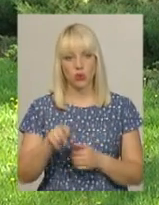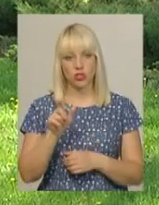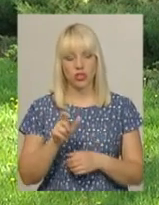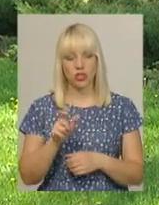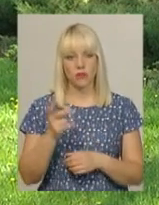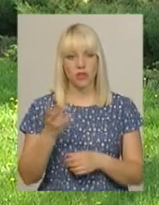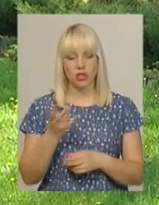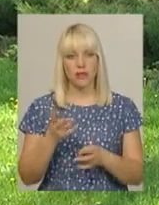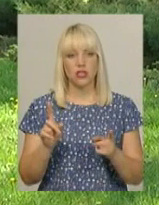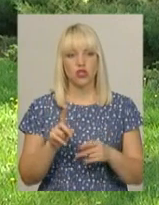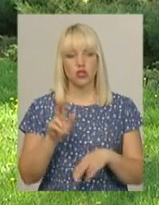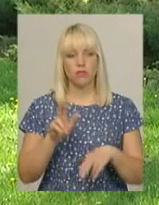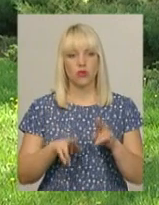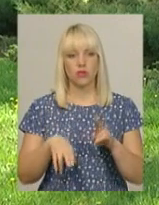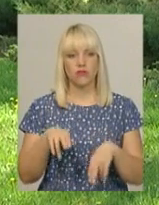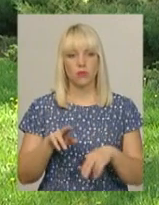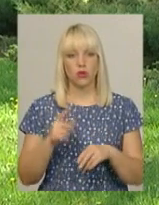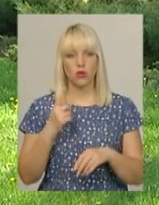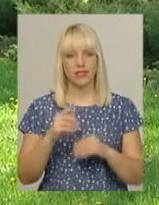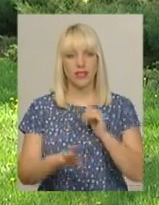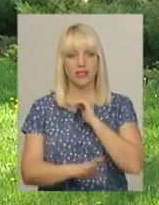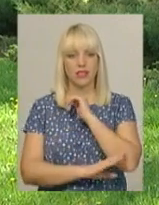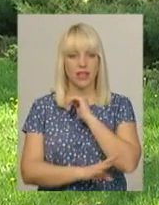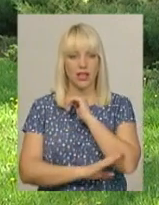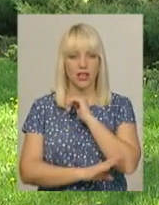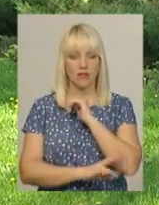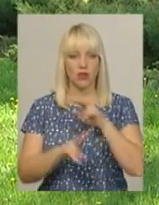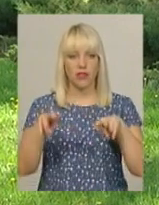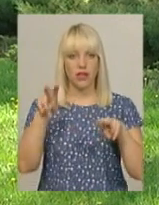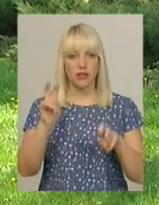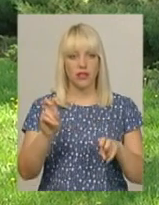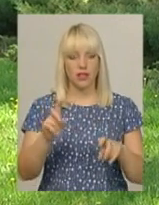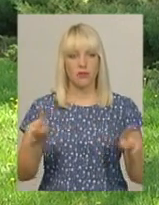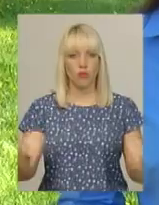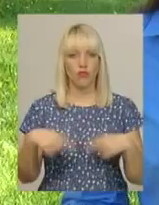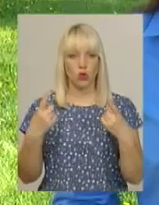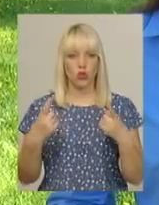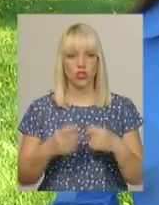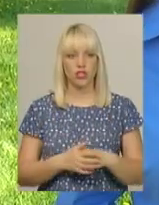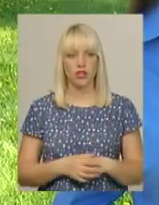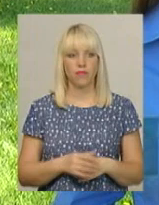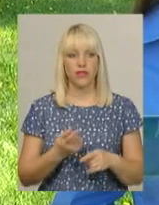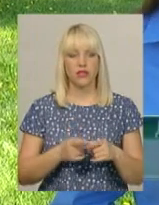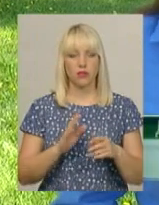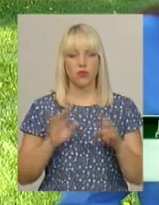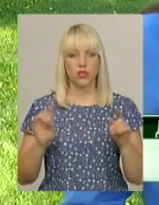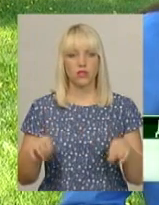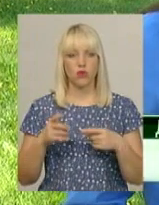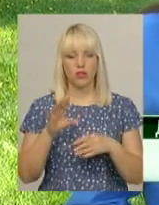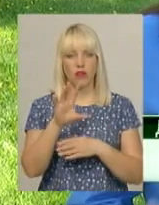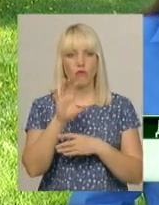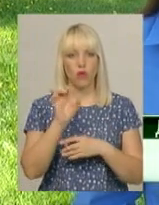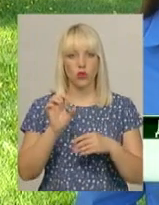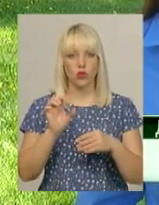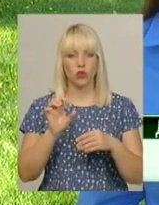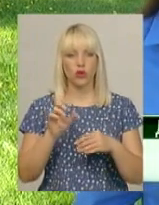потрібно, щоб розфарбувати одне дерево на тему відродження. Це буде створювати певну фотозону,